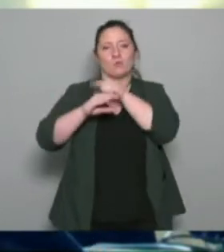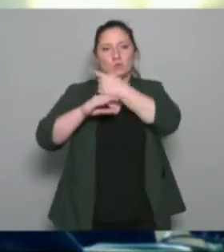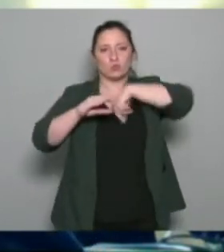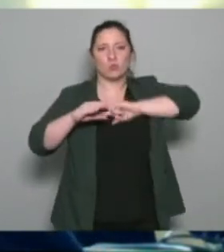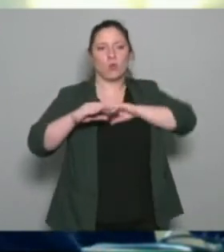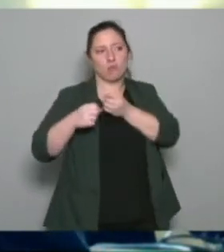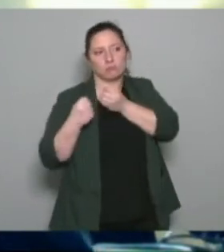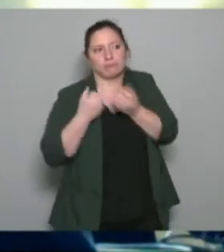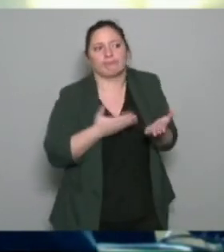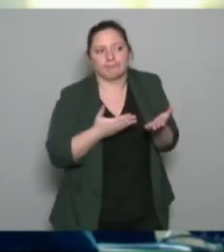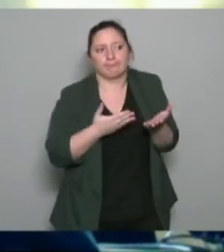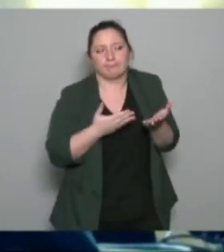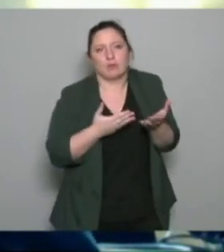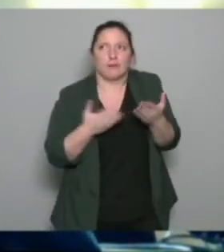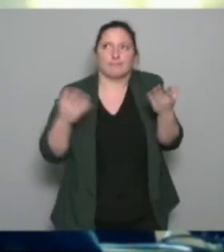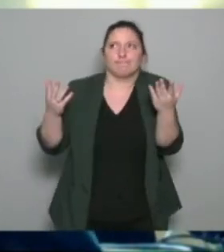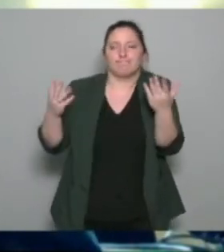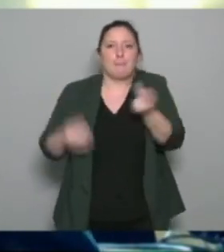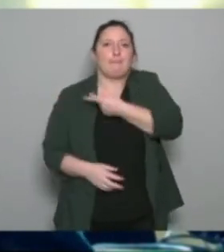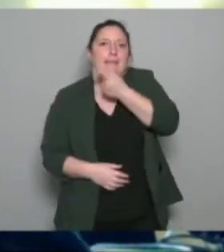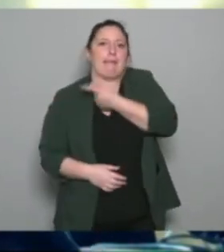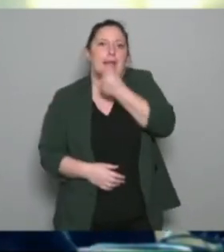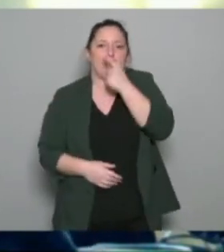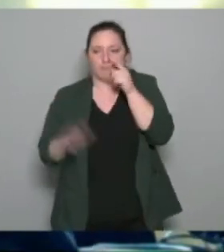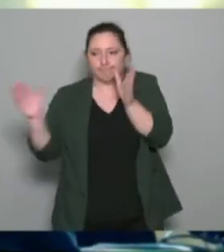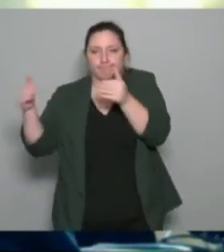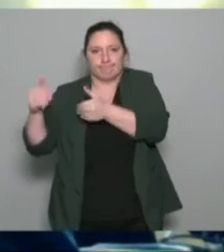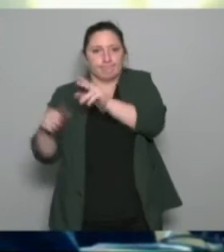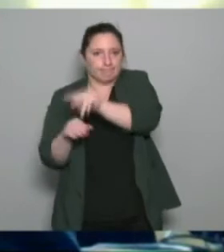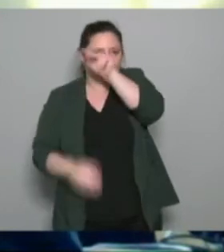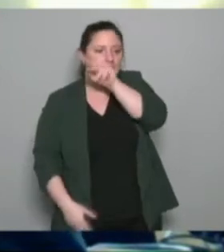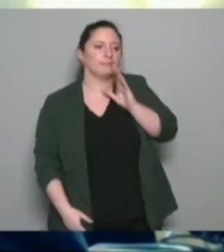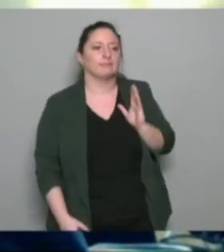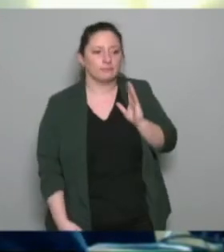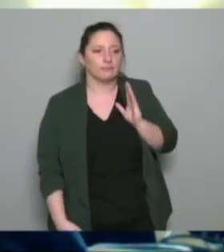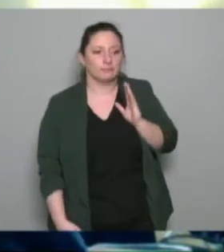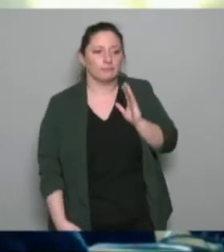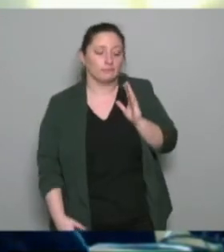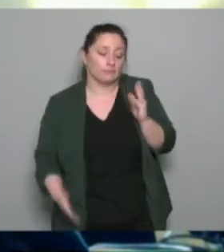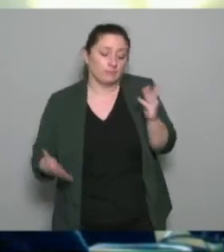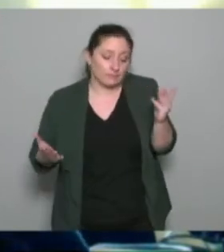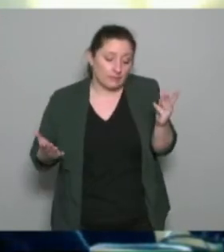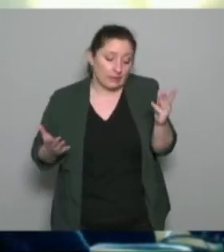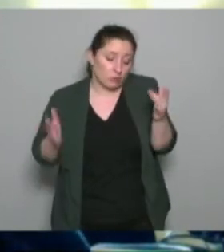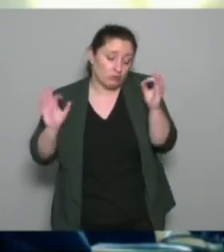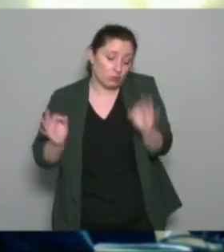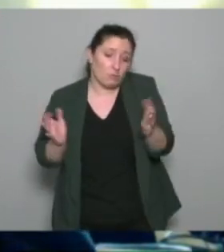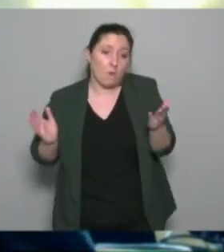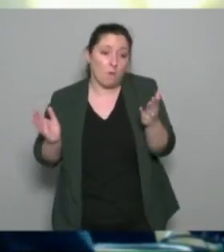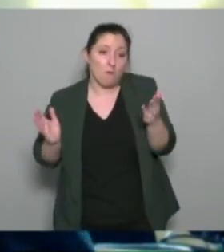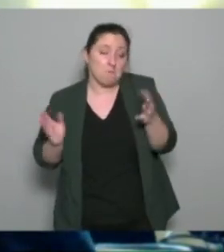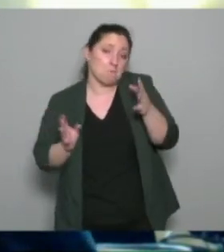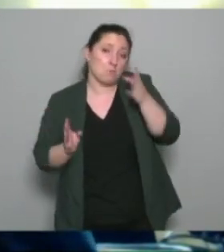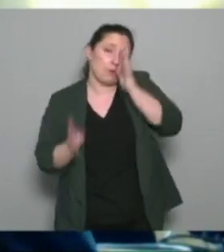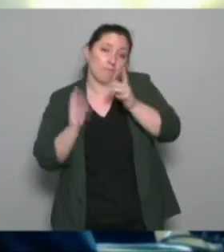clinique qu'on peut apporter et effectivement on n'a pas donné suite à des personnes qui venaient